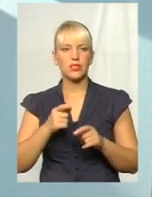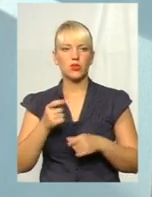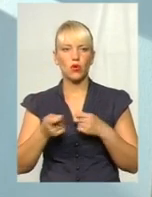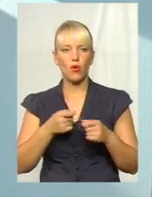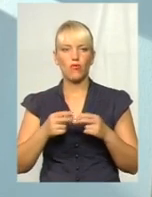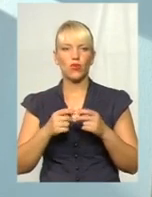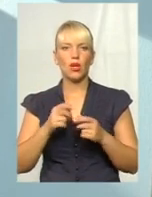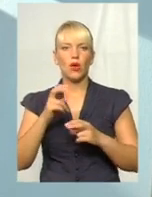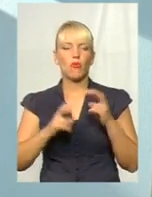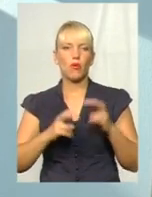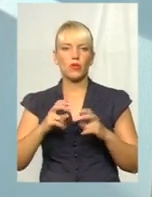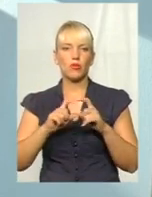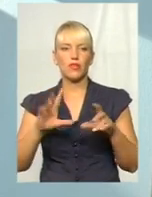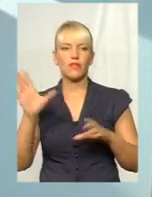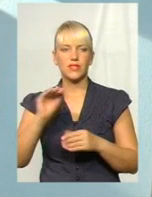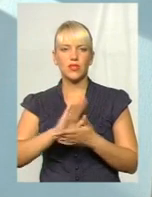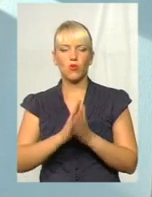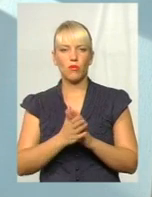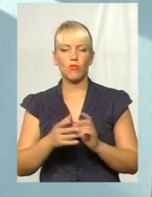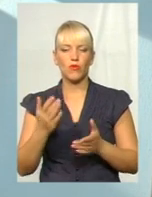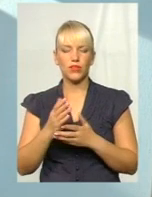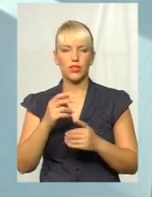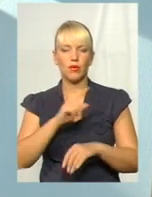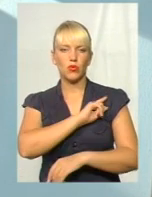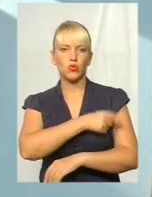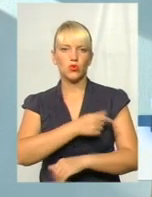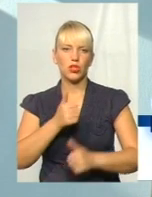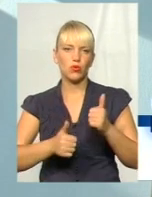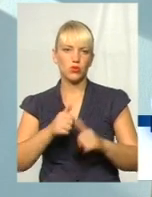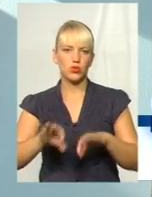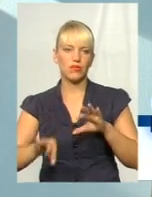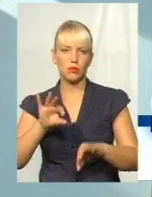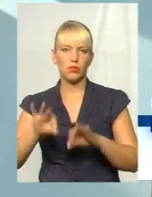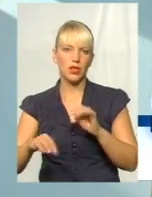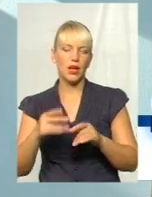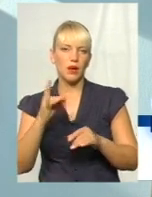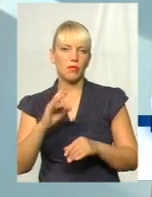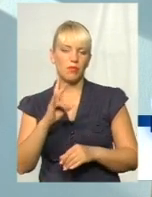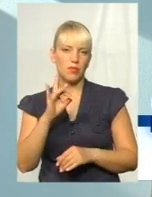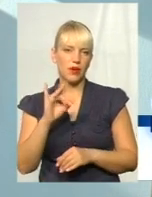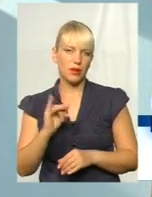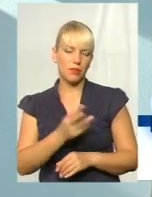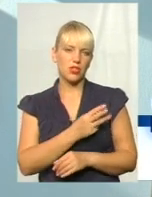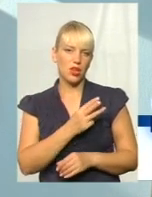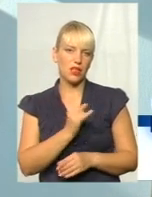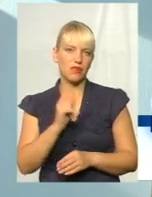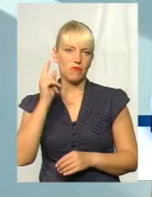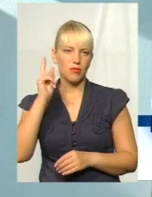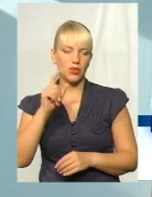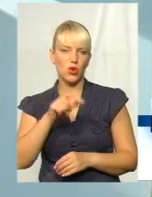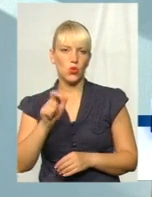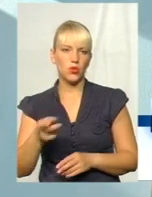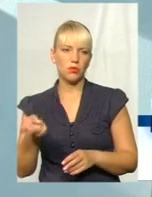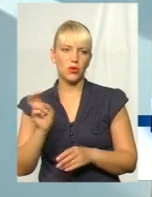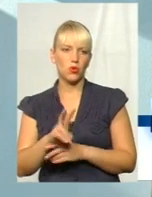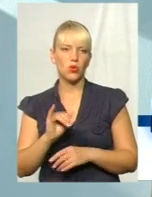всі умови. Йде потужний конкурсний відбір. Тобто при бажанні, при бажанні, даже не вмінні, а бажанні, люди приходять